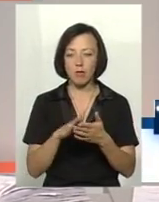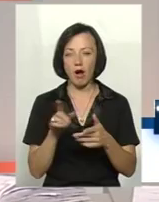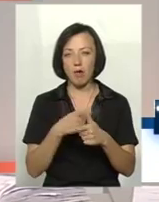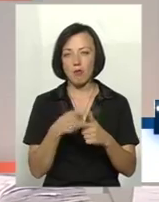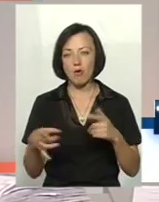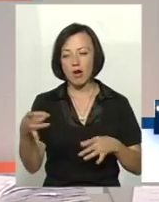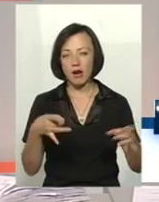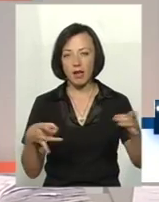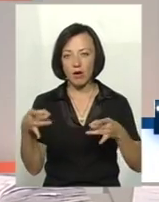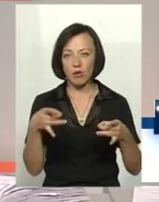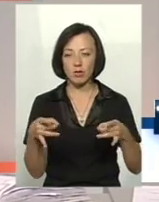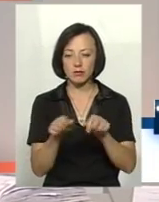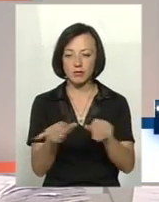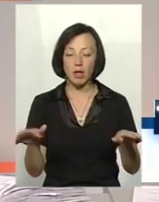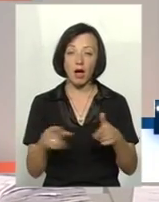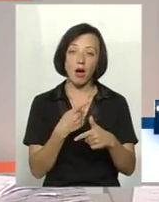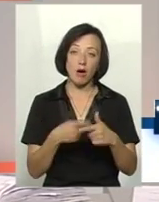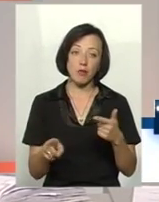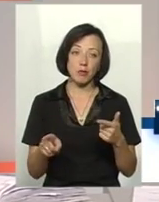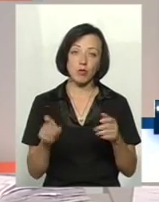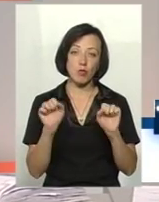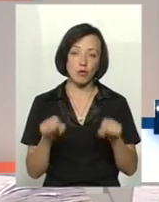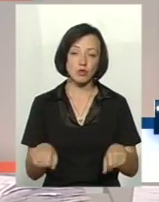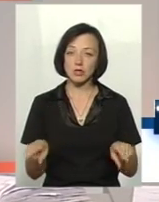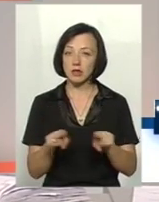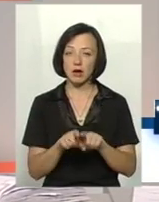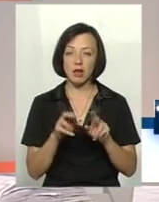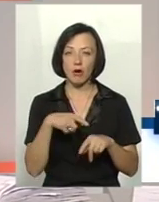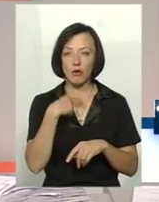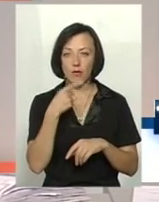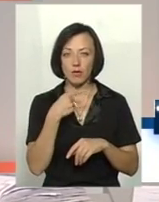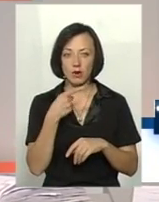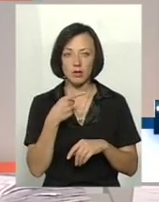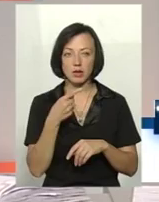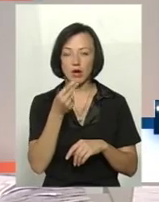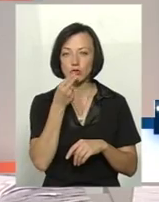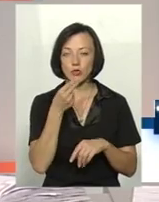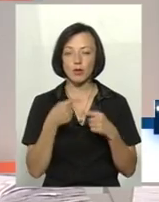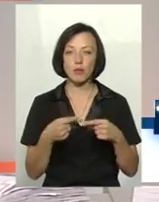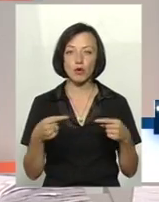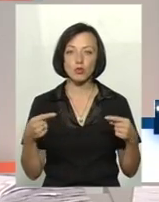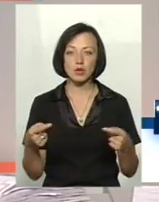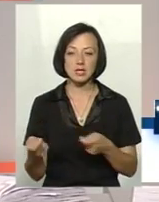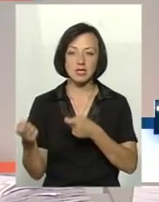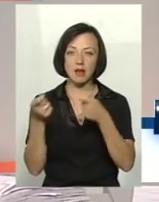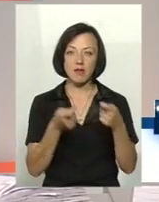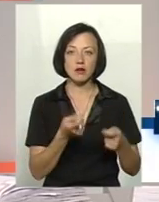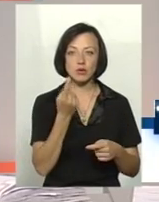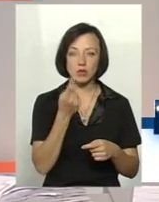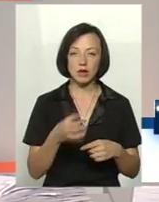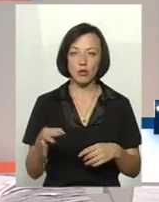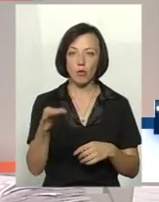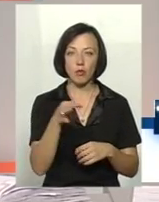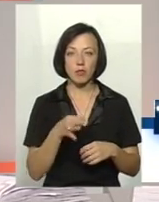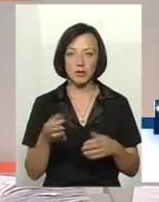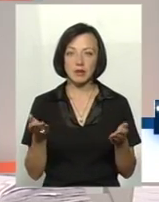значить, вірус розповсюджується. А може, от те, як ми говорили про харчові продукти, які завезли з однієї області,